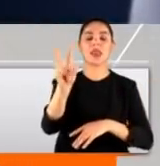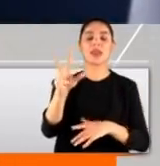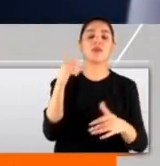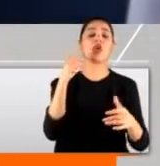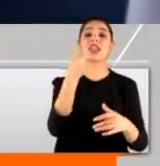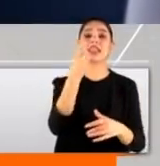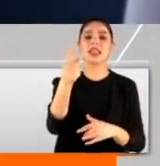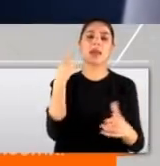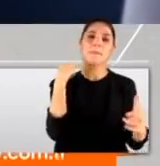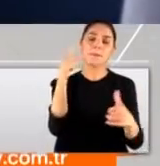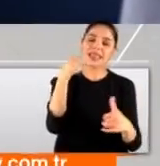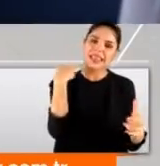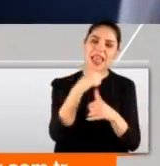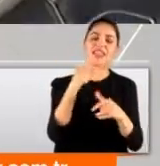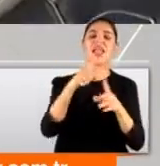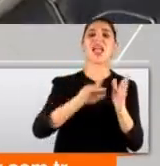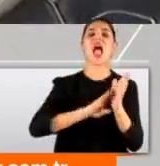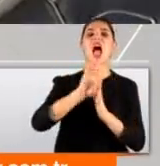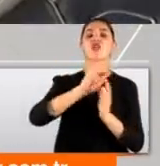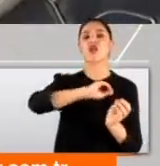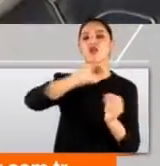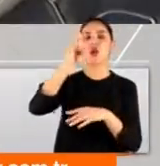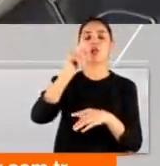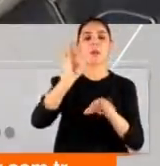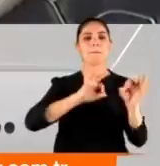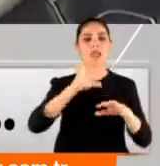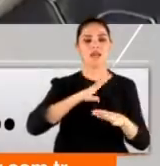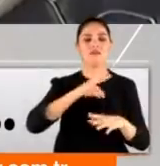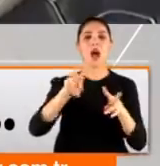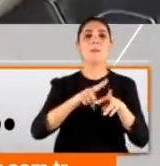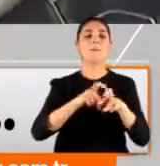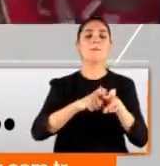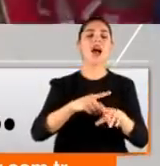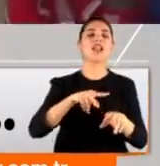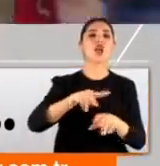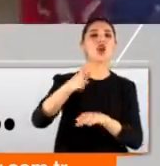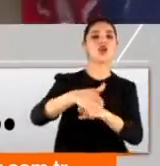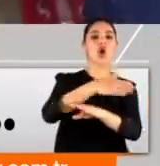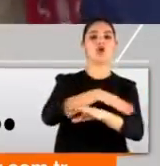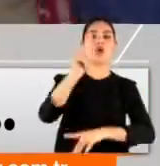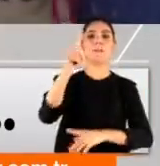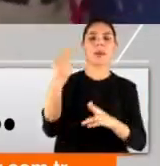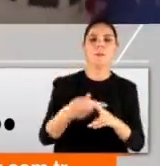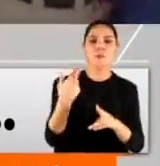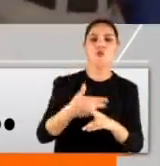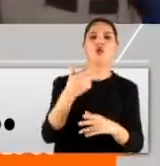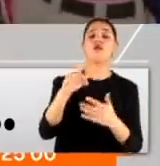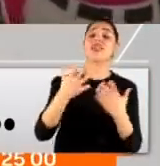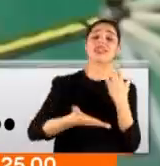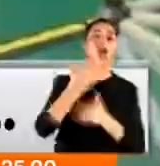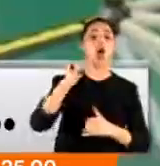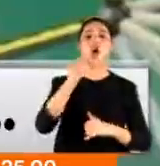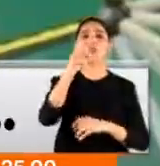kez daha astronot yollamayı planlıyor. Bu seyahat hem Mars yolculuğu öncesi bir prova olacak, hem de daha etkin bir araştırma